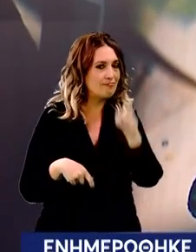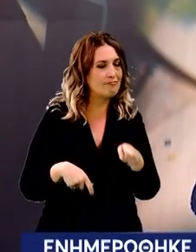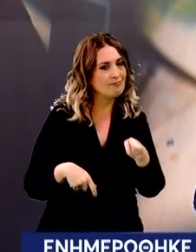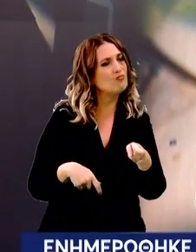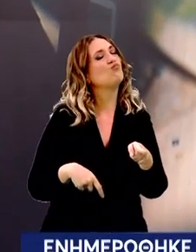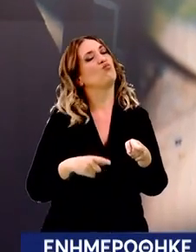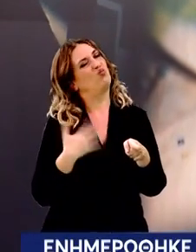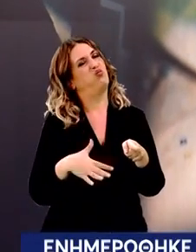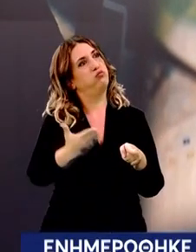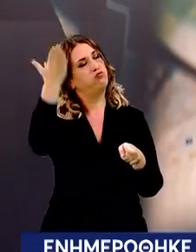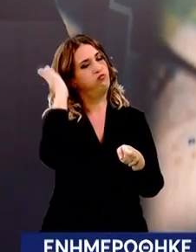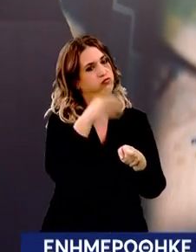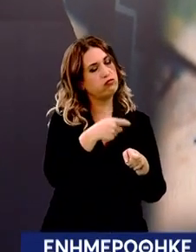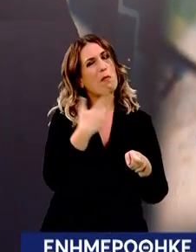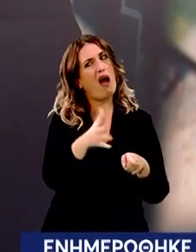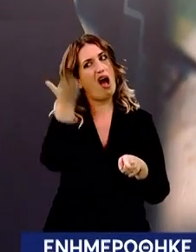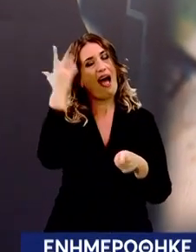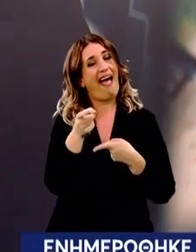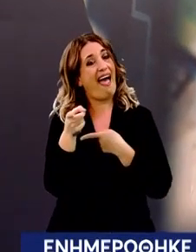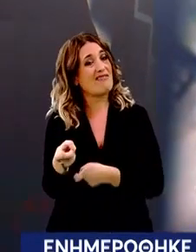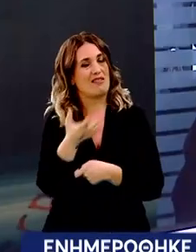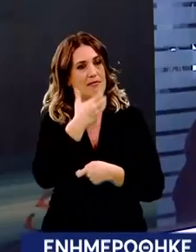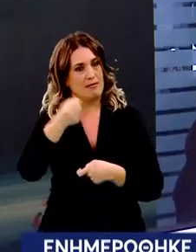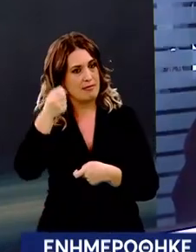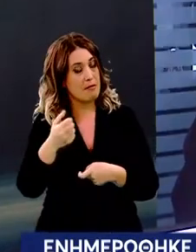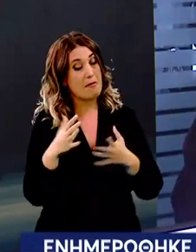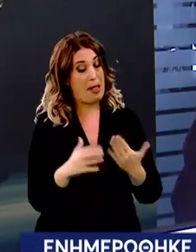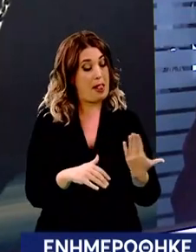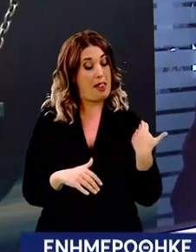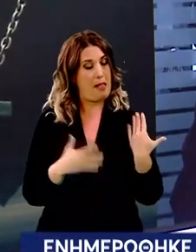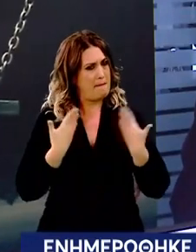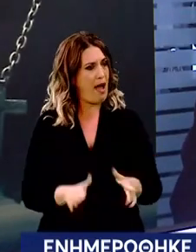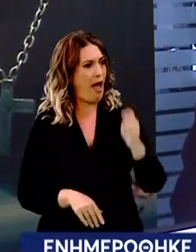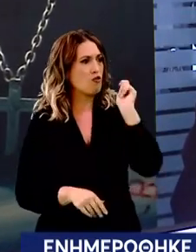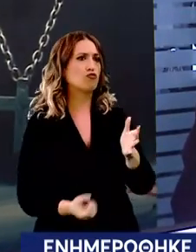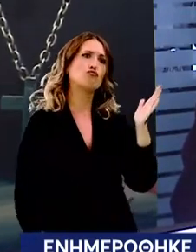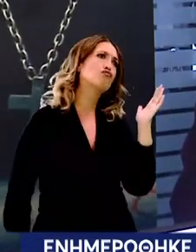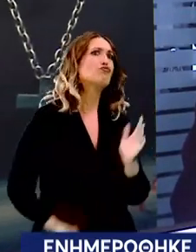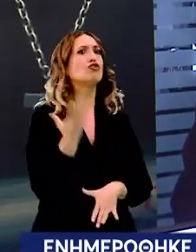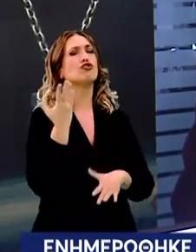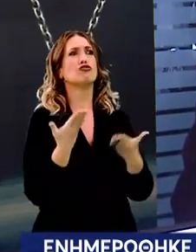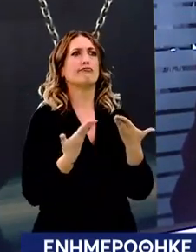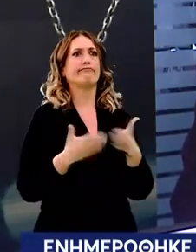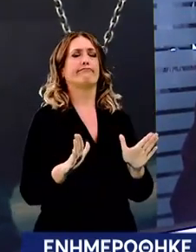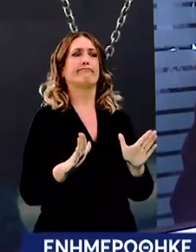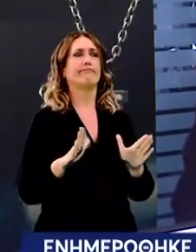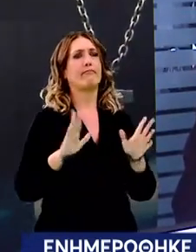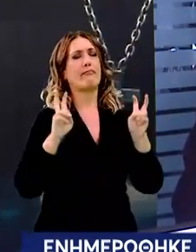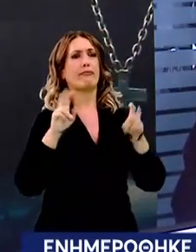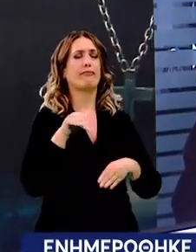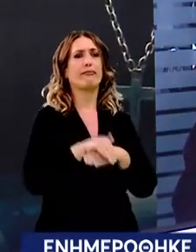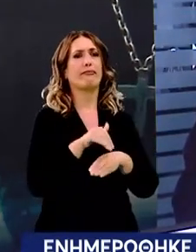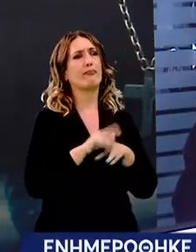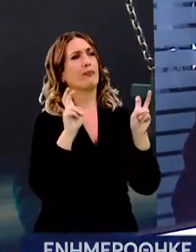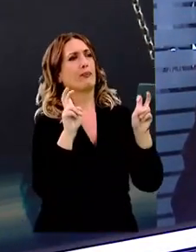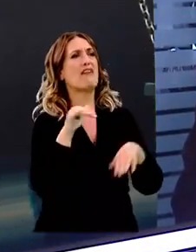βασικούς κατηγορούμενους πριν από λίγες ημέρες έχει αγοράσει νυκτερινό κέντρο έχει προχωρήσει σε αγορά νυκτερινού κέντρου στην περιοχή